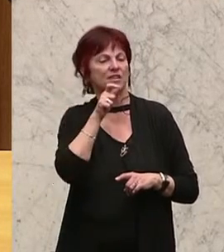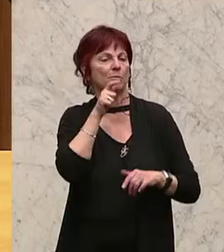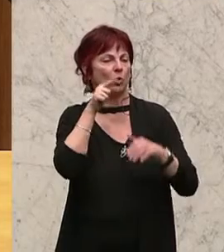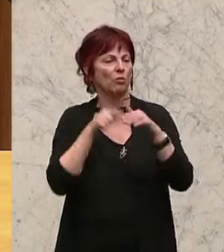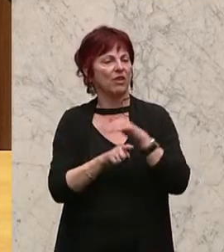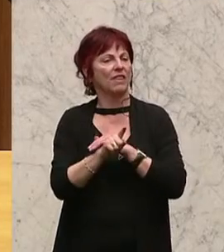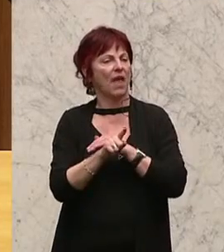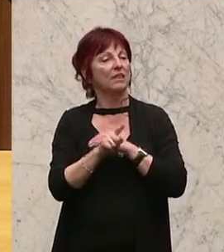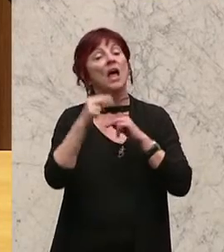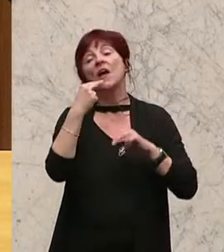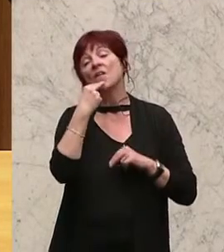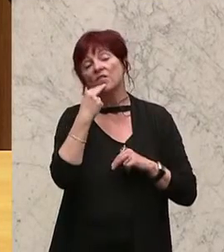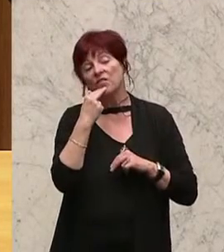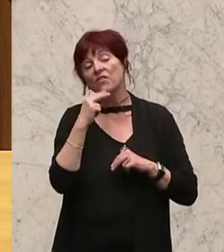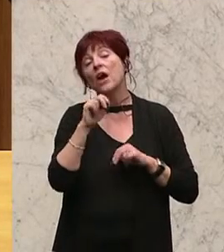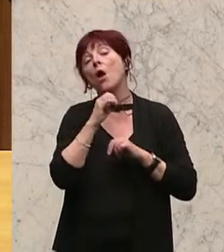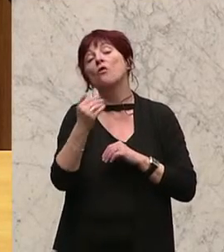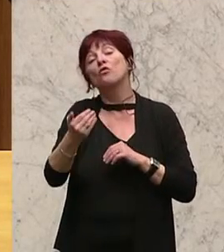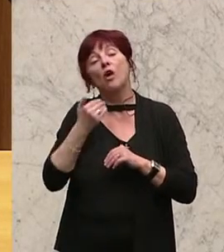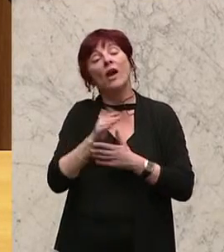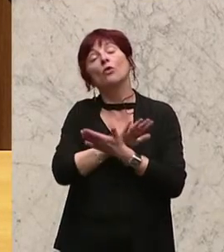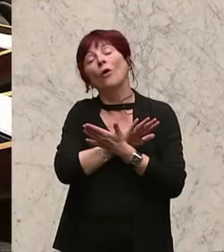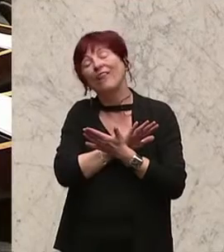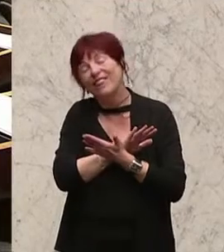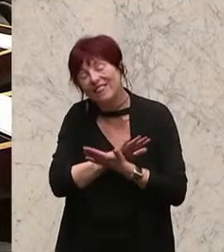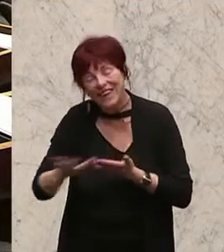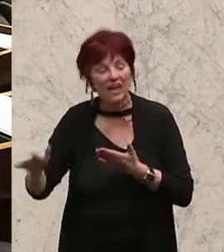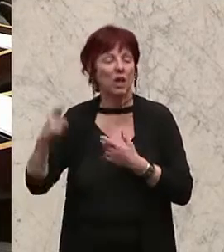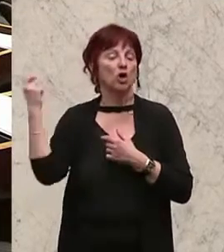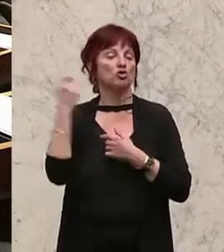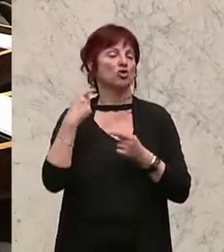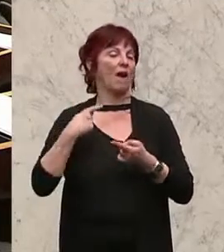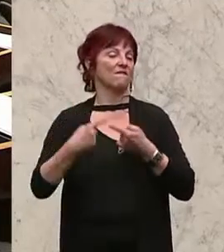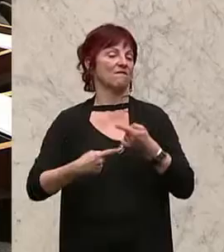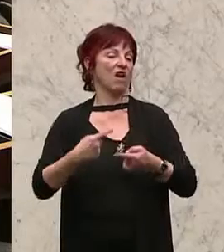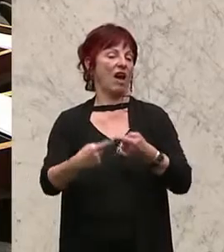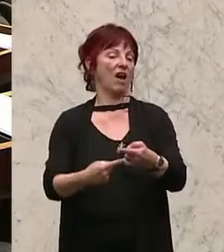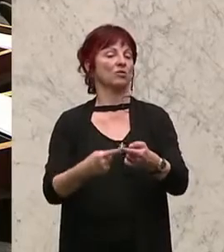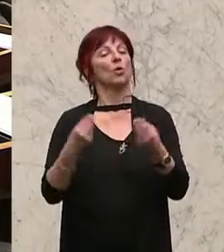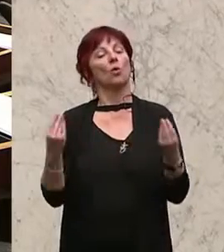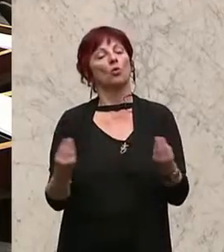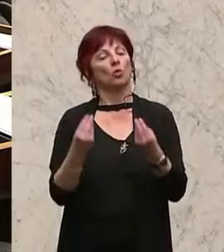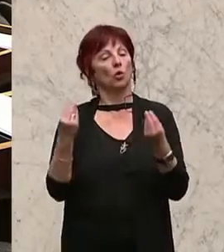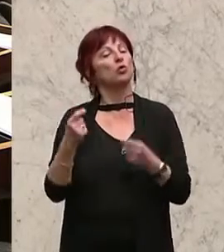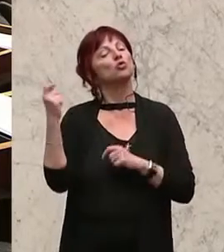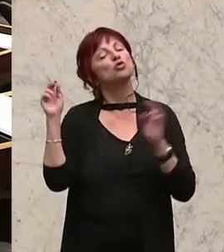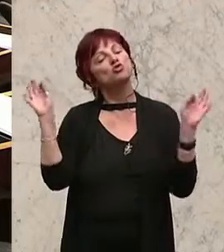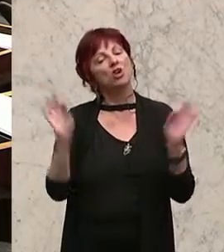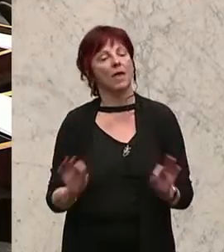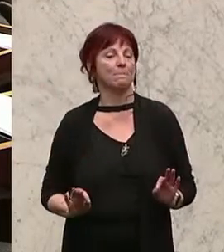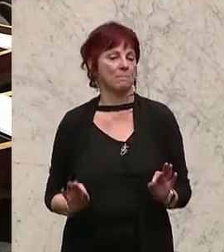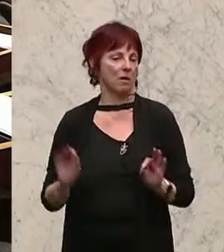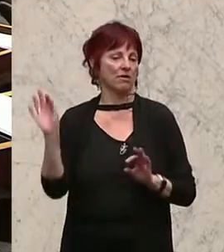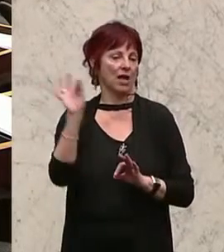zu ermöglichen, die unbescholten sind und gegen die kein Strafverfahren wegen gravierender Delikte anhängig ist.